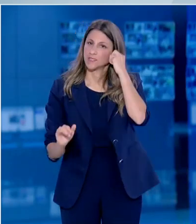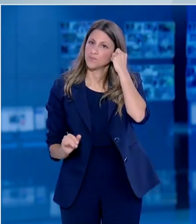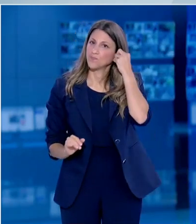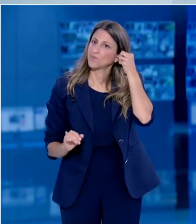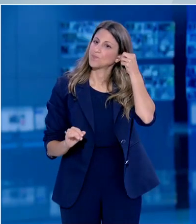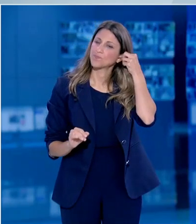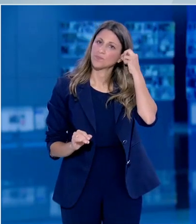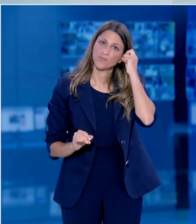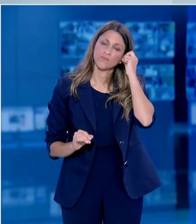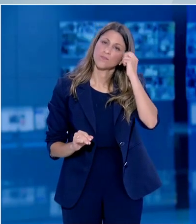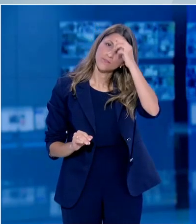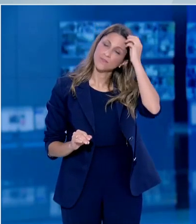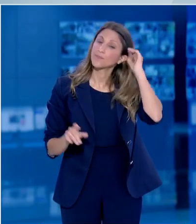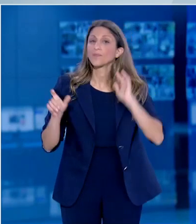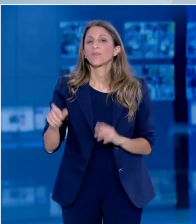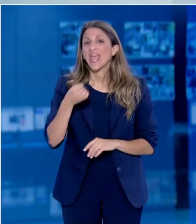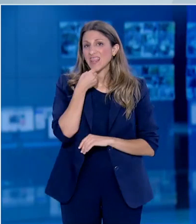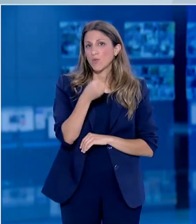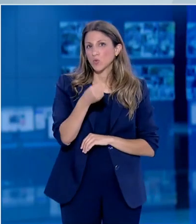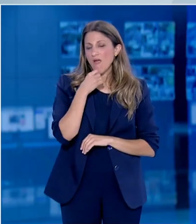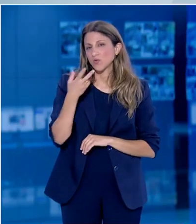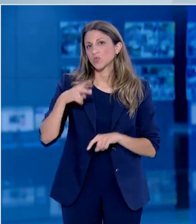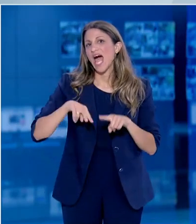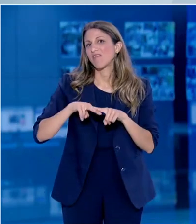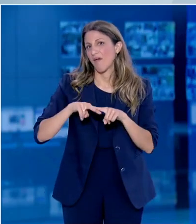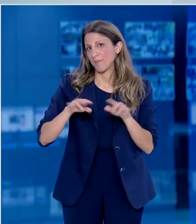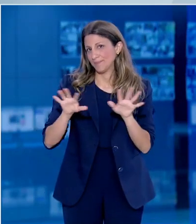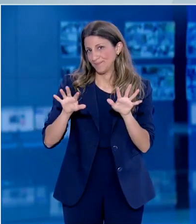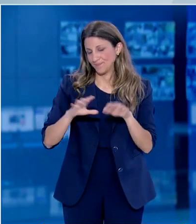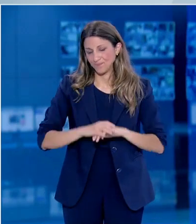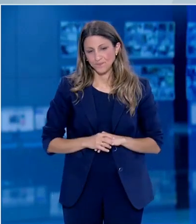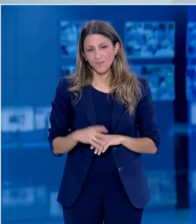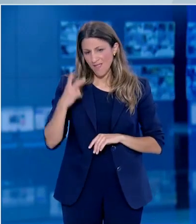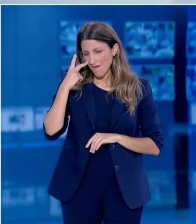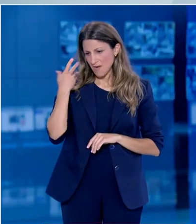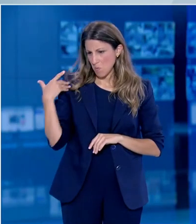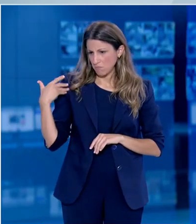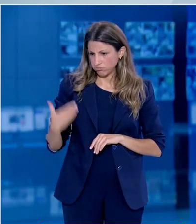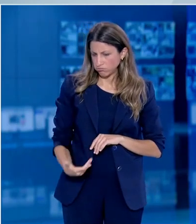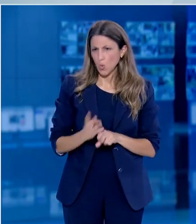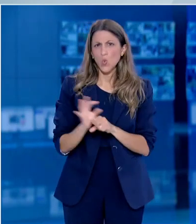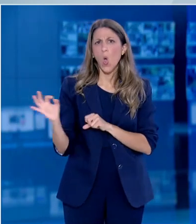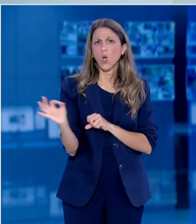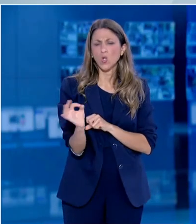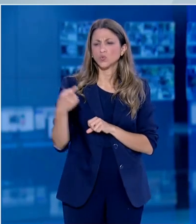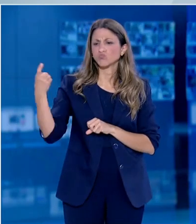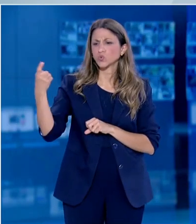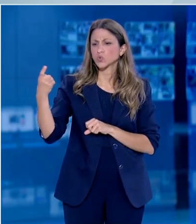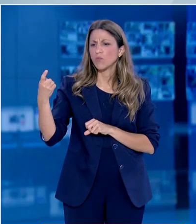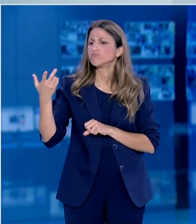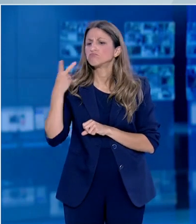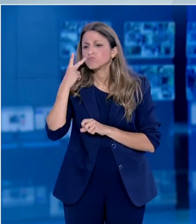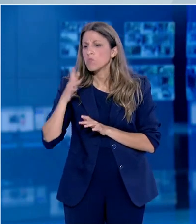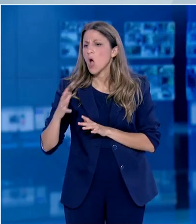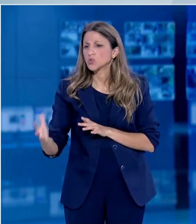Μανουσάκη από τον τηλεοπτικό σταθμό Α. Κύριε Καθηγητά, συνεκτιμώντας την πορεία της νόσης το τελευταίο διάστημα, μετά τη σταδιακή άρχηση των μέτρων